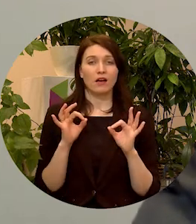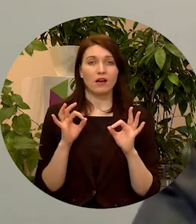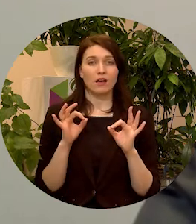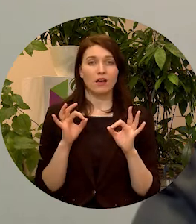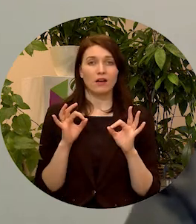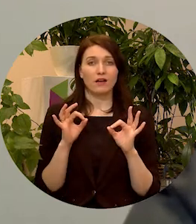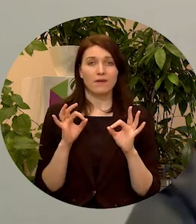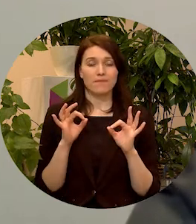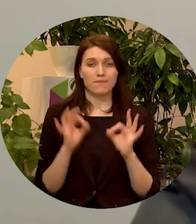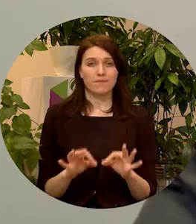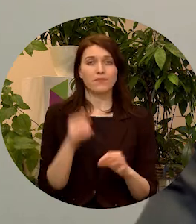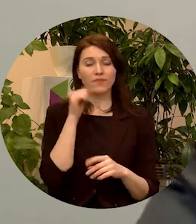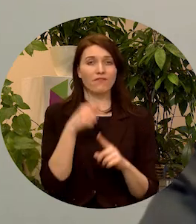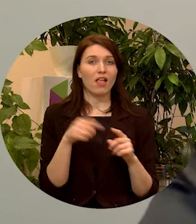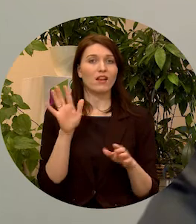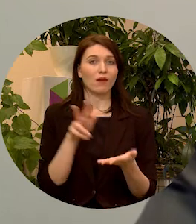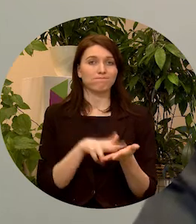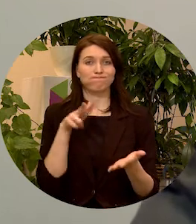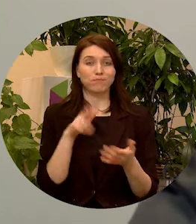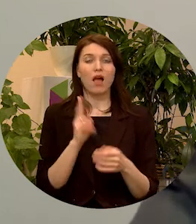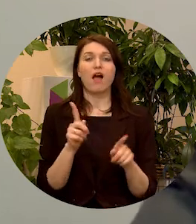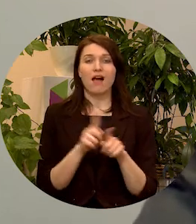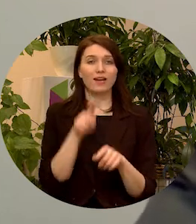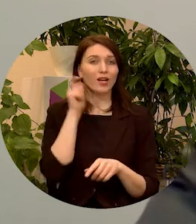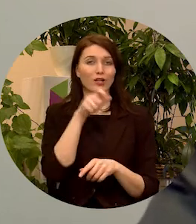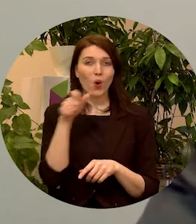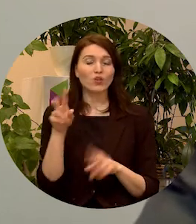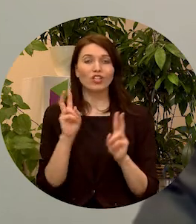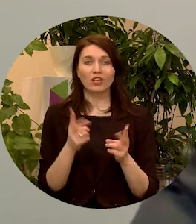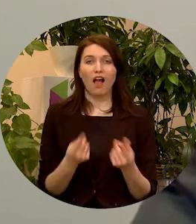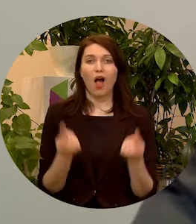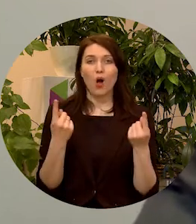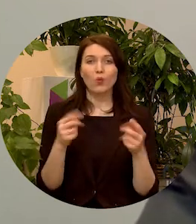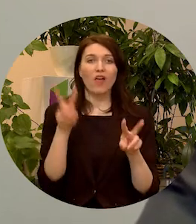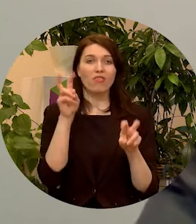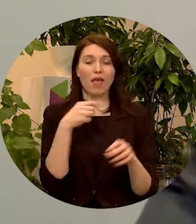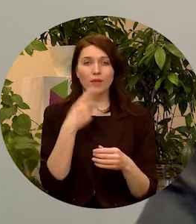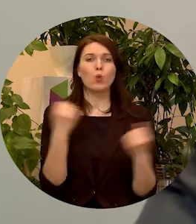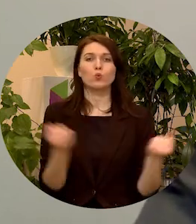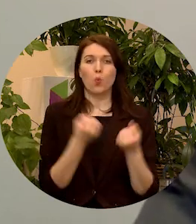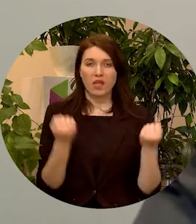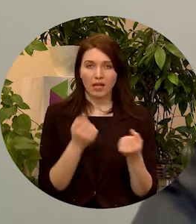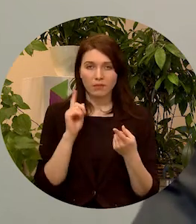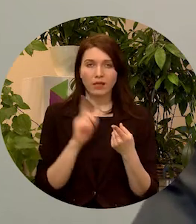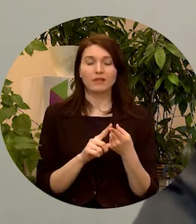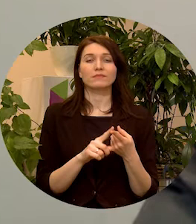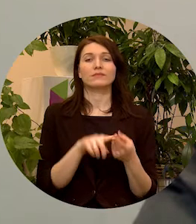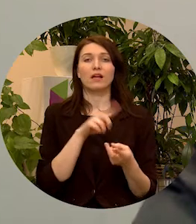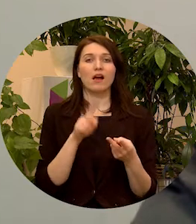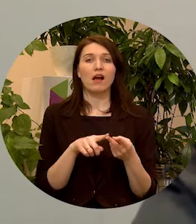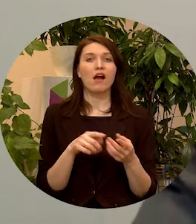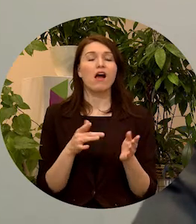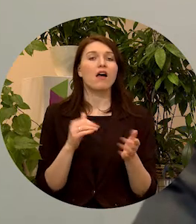vēlreiz tikai varu apskiprināt to, ka arī jaunieši, kā aktuālās tēmas minēja nodarbinātību, tādas darba